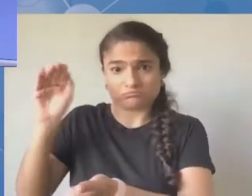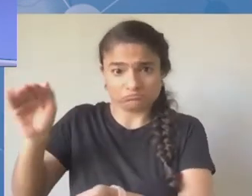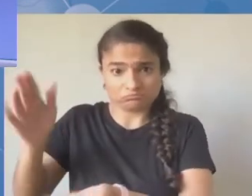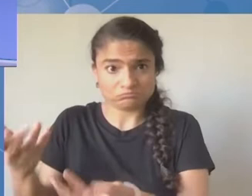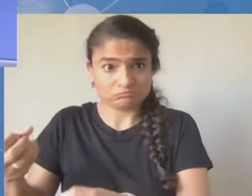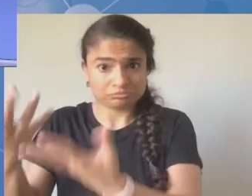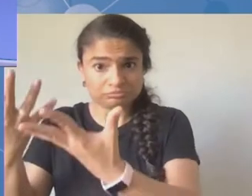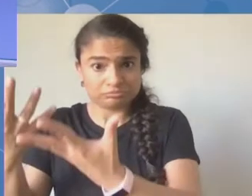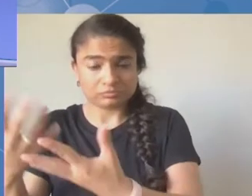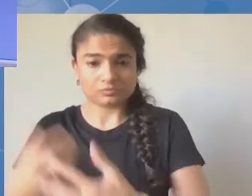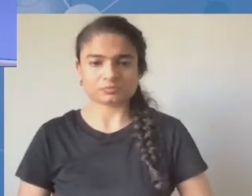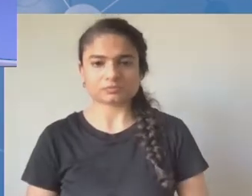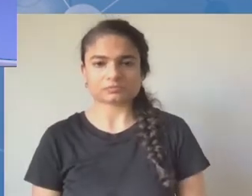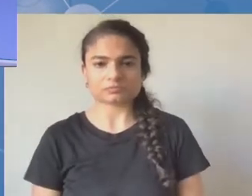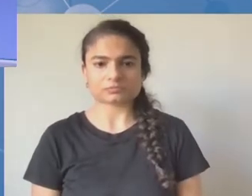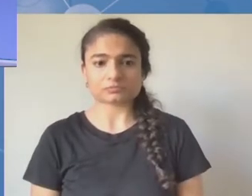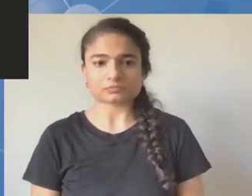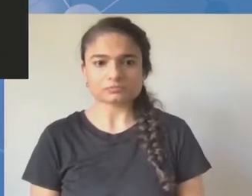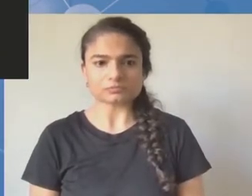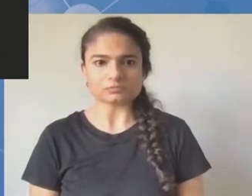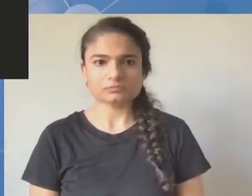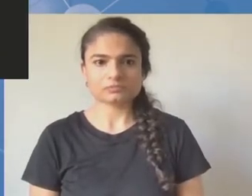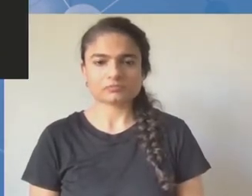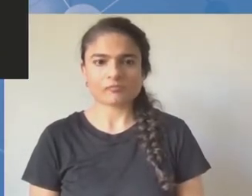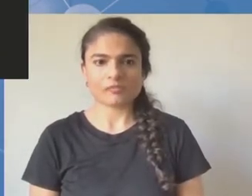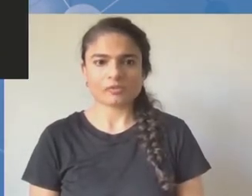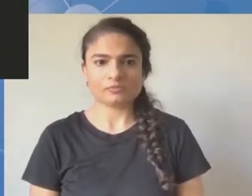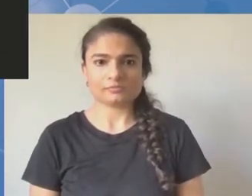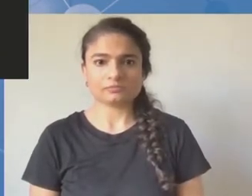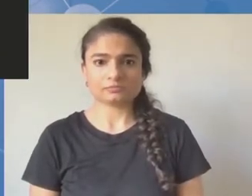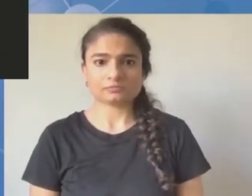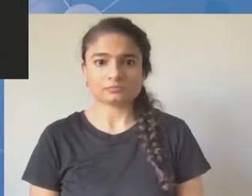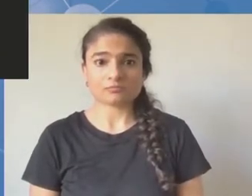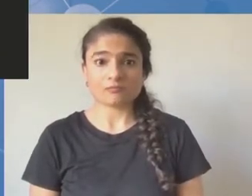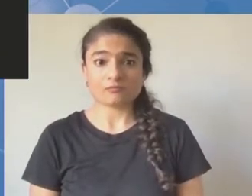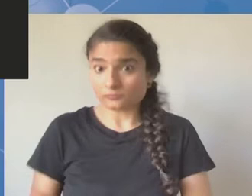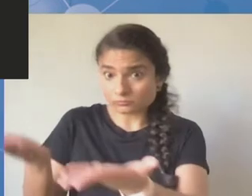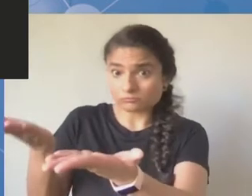Czy możemy poprosić o połączenie z naszym zdalnym hubem w Ganie?